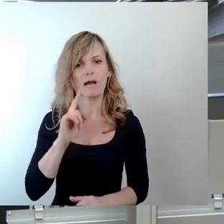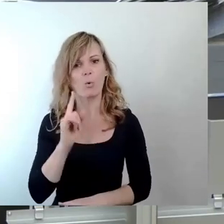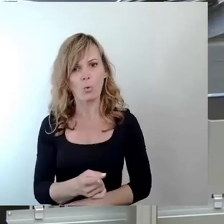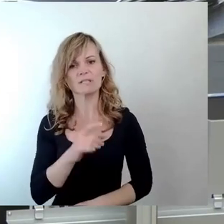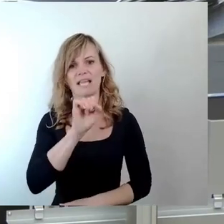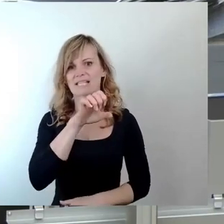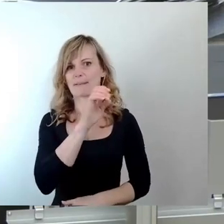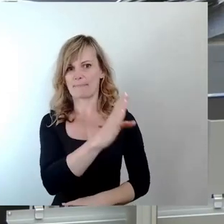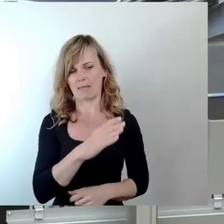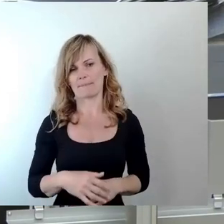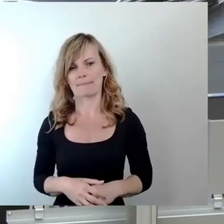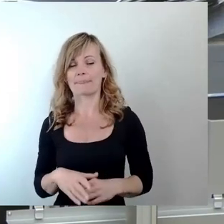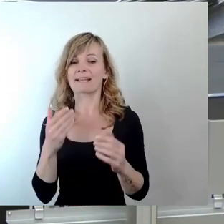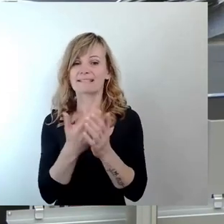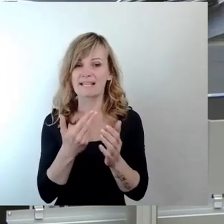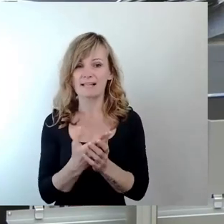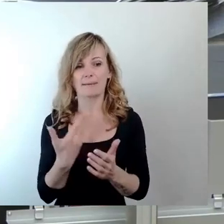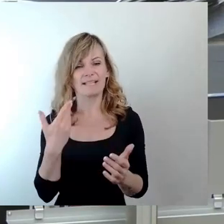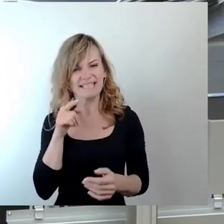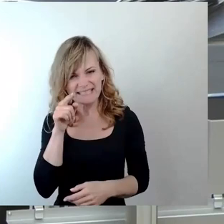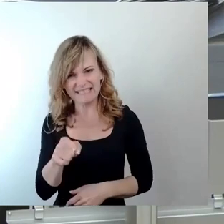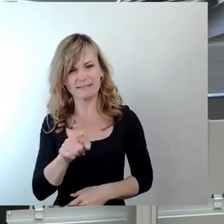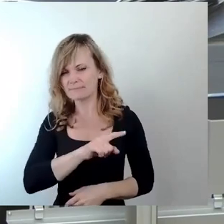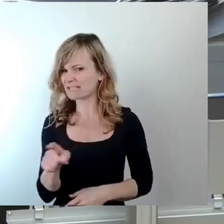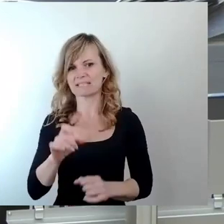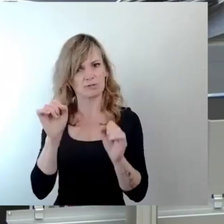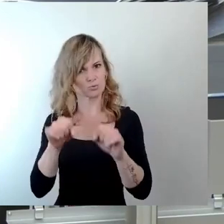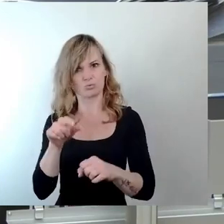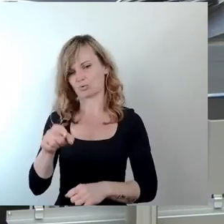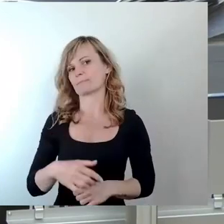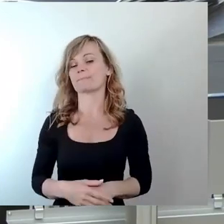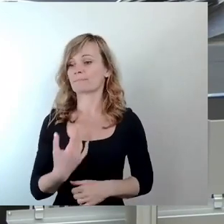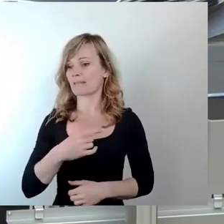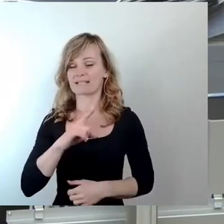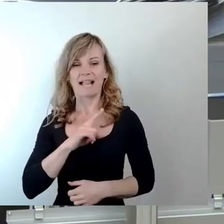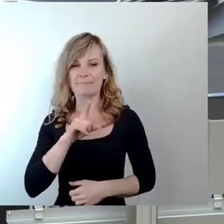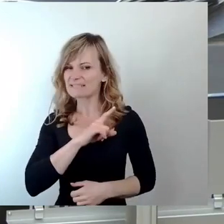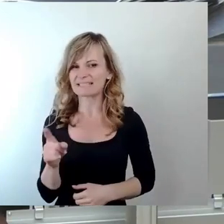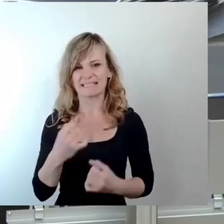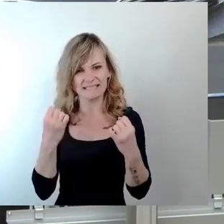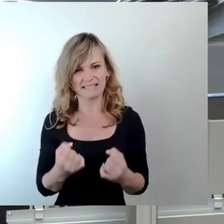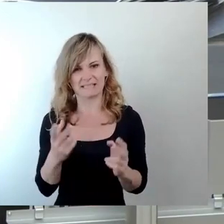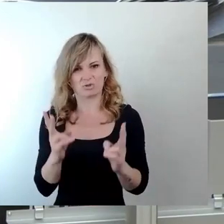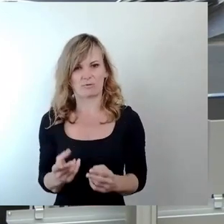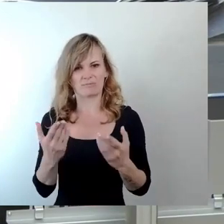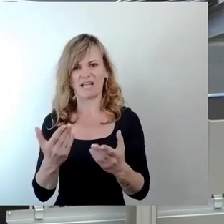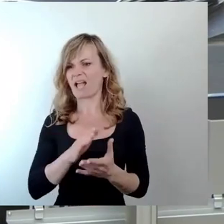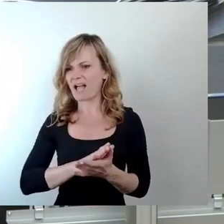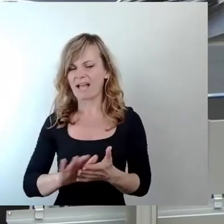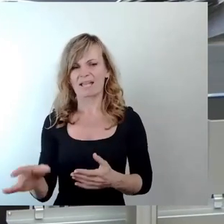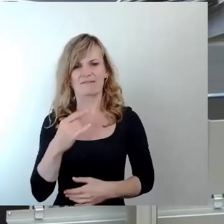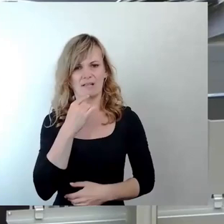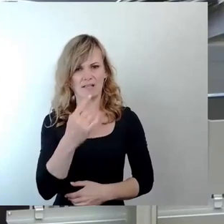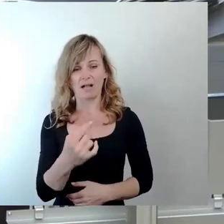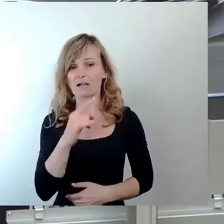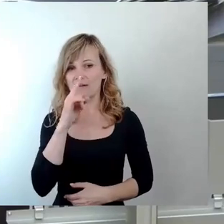Deswegen werde ich diesem Ding nicht zustimmen. Ich bin davon nicht überzeugt. Wir können nicht einfach, sage ich mal, wenn es uns